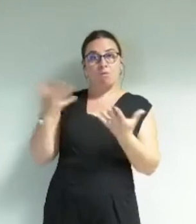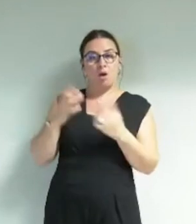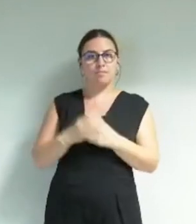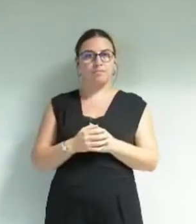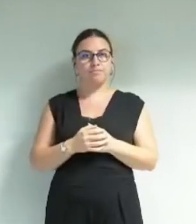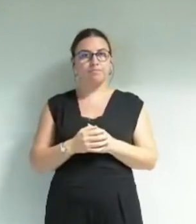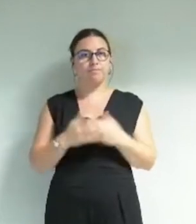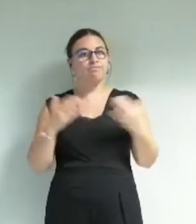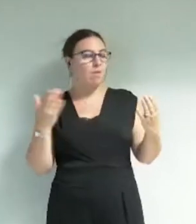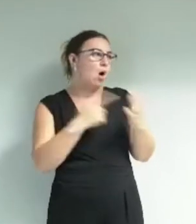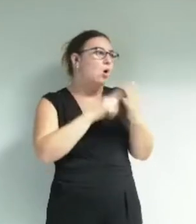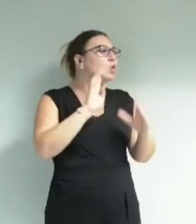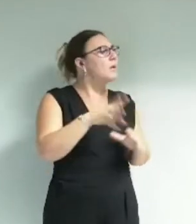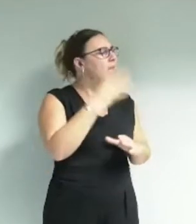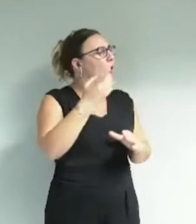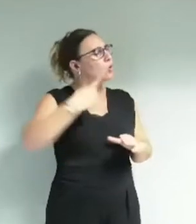Bon, ils s'étaient engagés en 2014